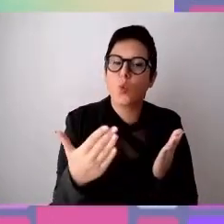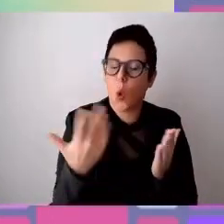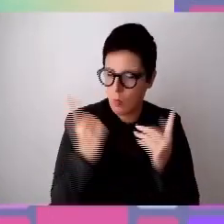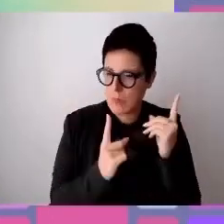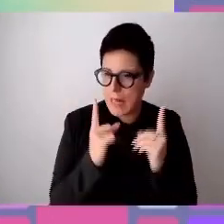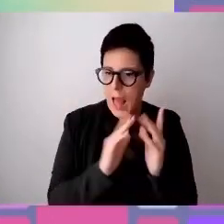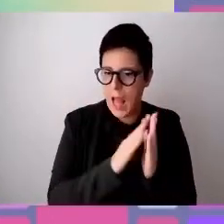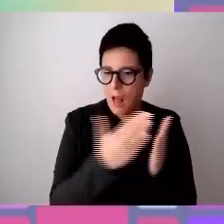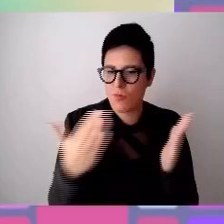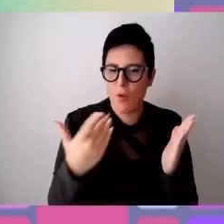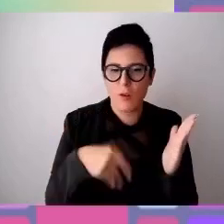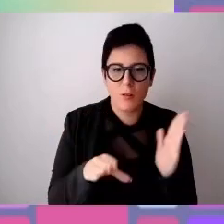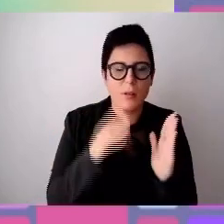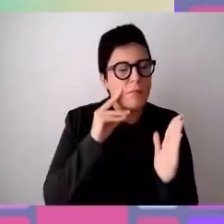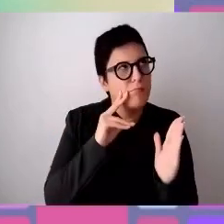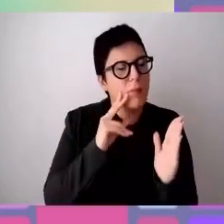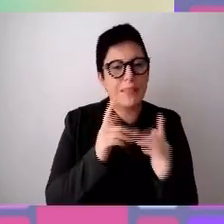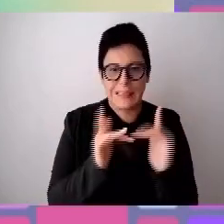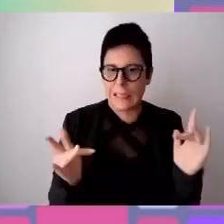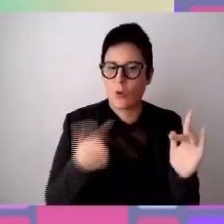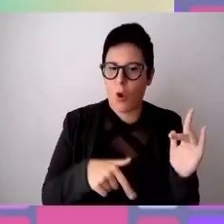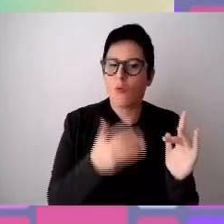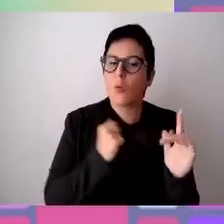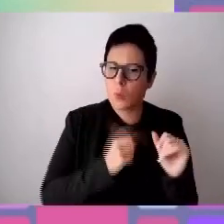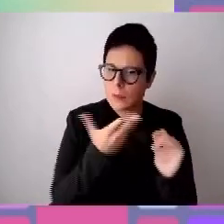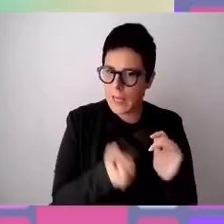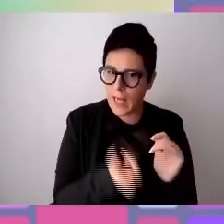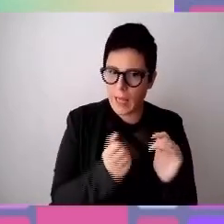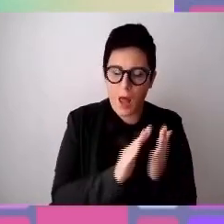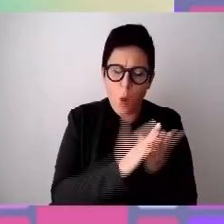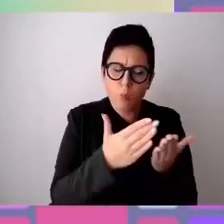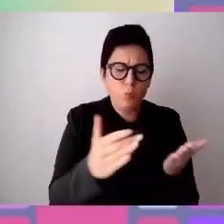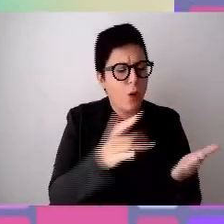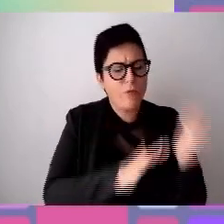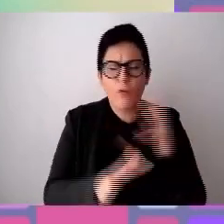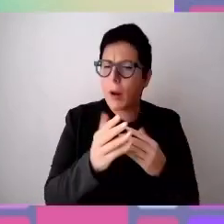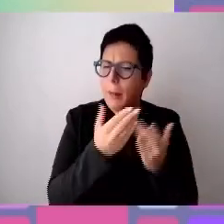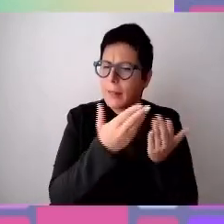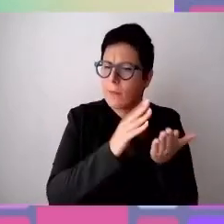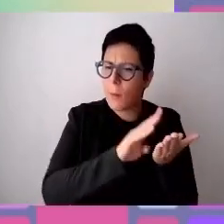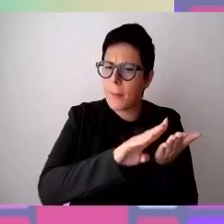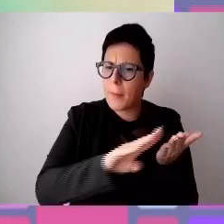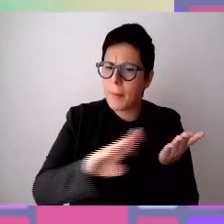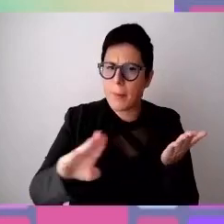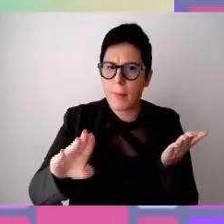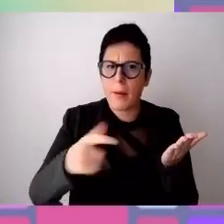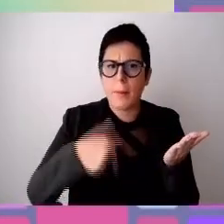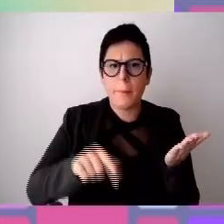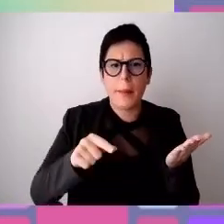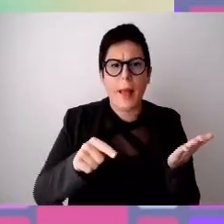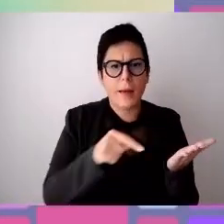dal nostro sito per, come direi, adottare l'alias